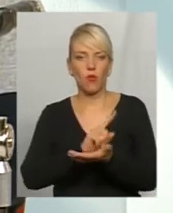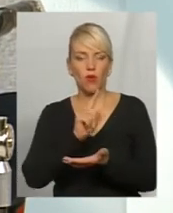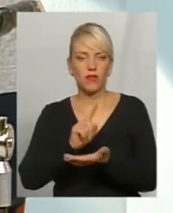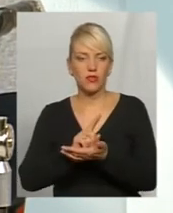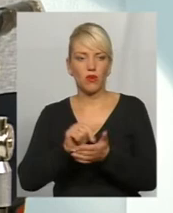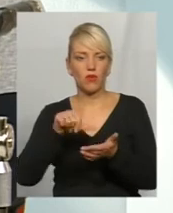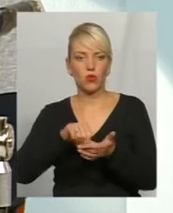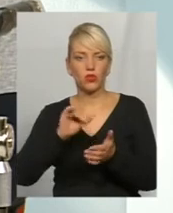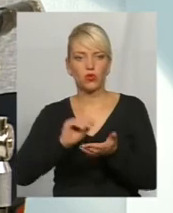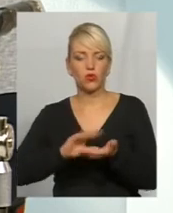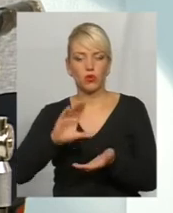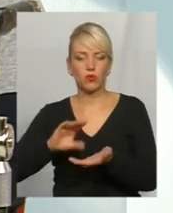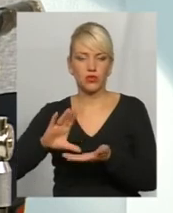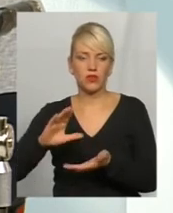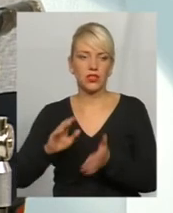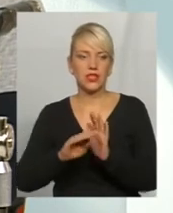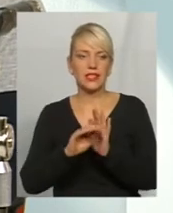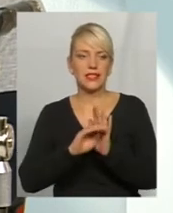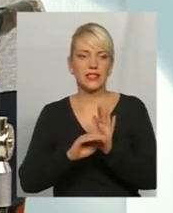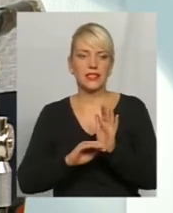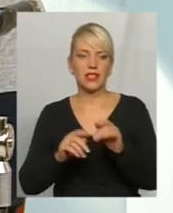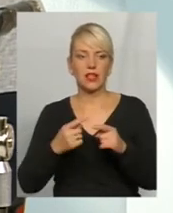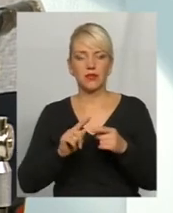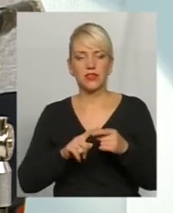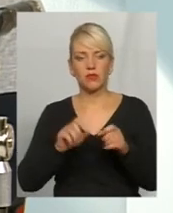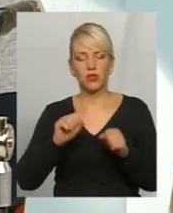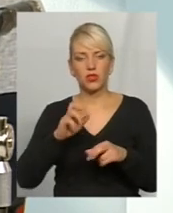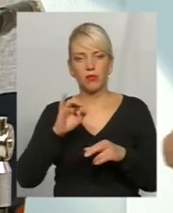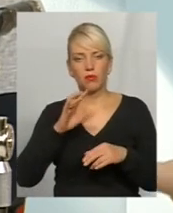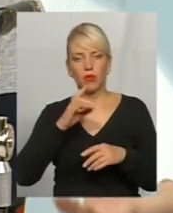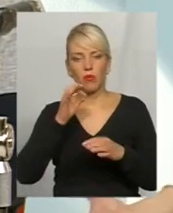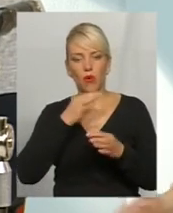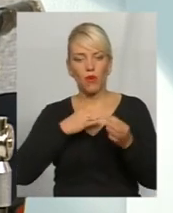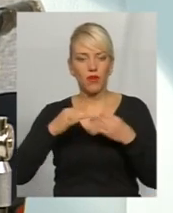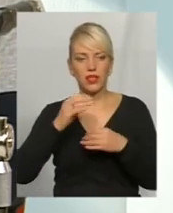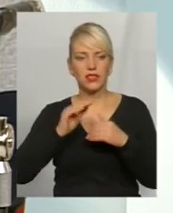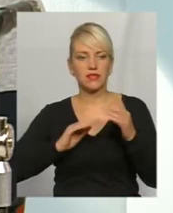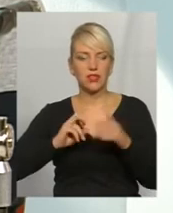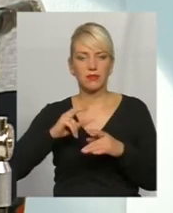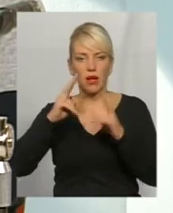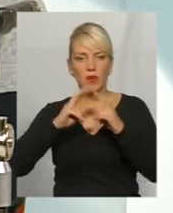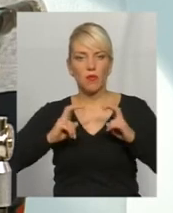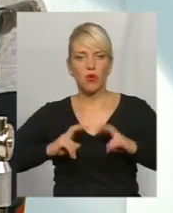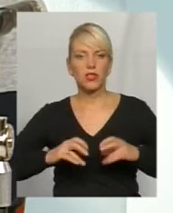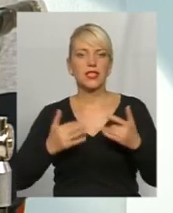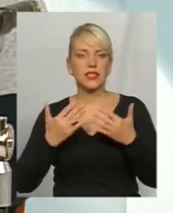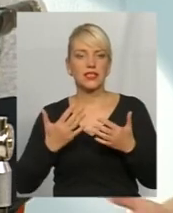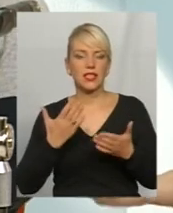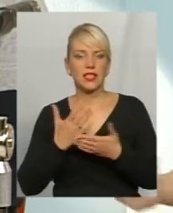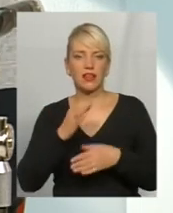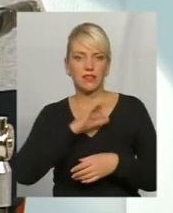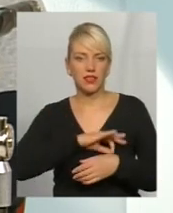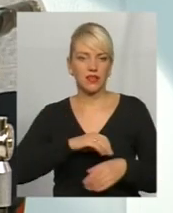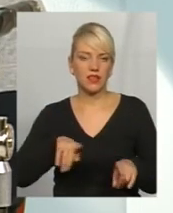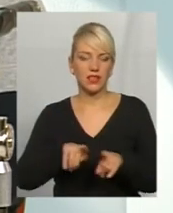системі. Але все ж таки, більше б це з фоківцями поговорити і проаналізувати, наскільки ефективна така система